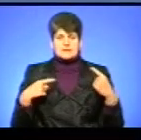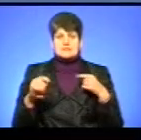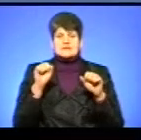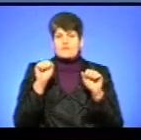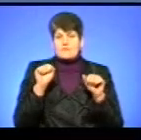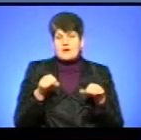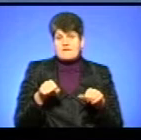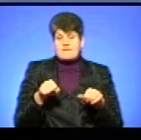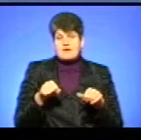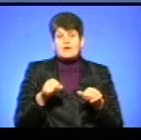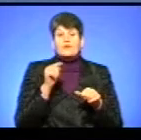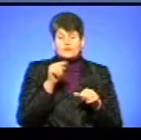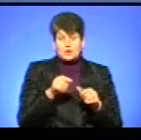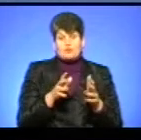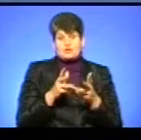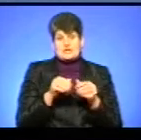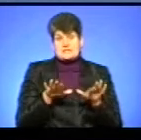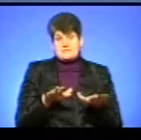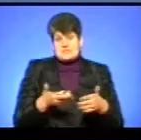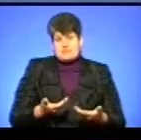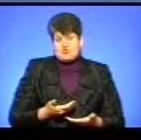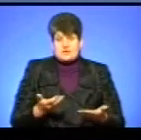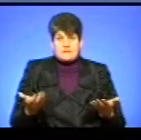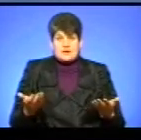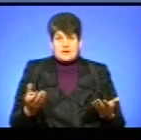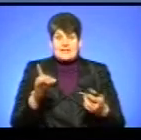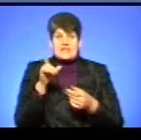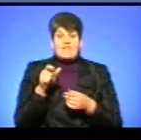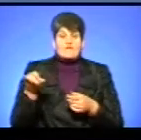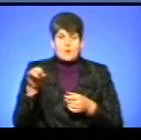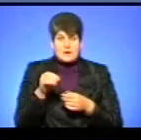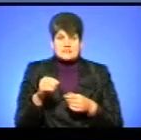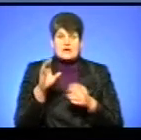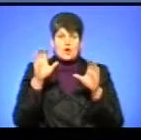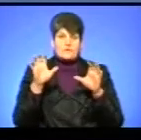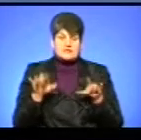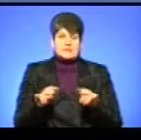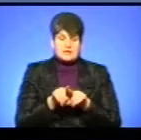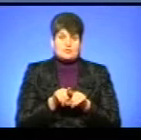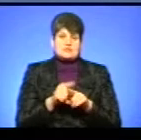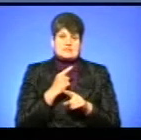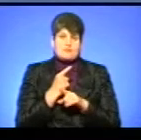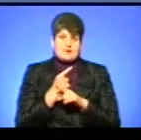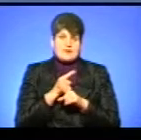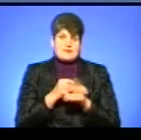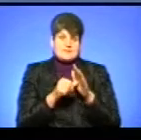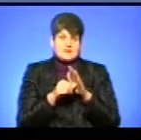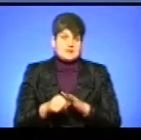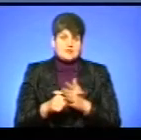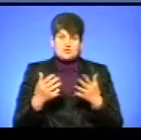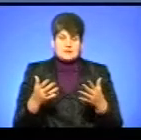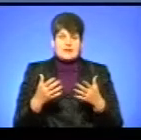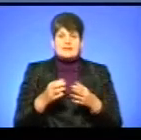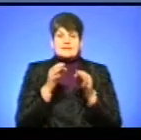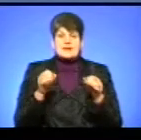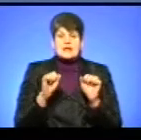за такими ознаками, в тому числі, як за місцем проживання. І європейська конвенція теж забороняє дискримінацію за будь-якою ознакою. Ніяке право не може